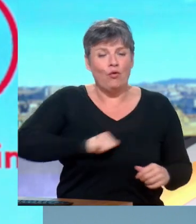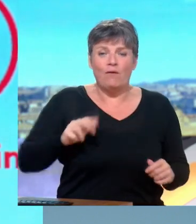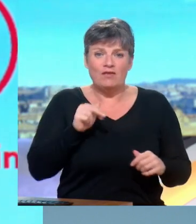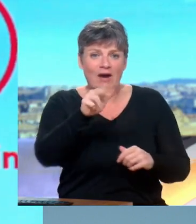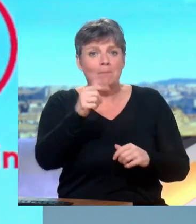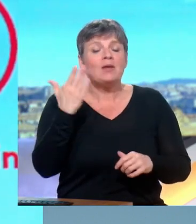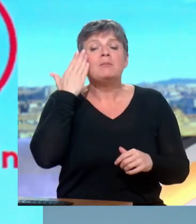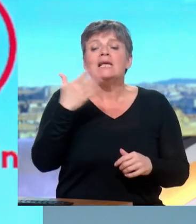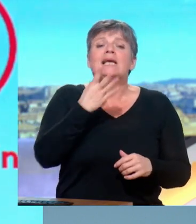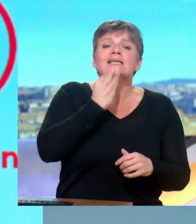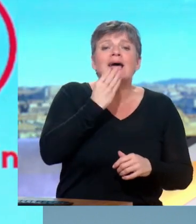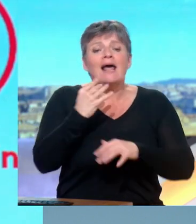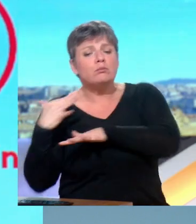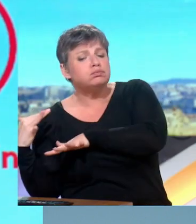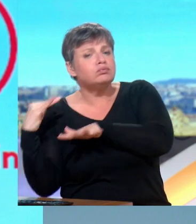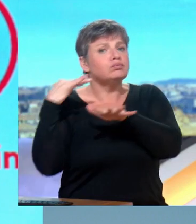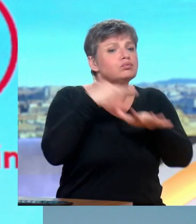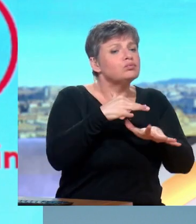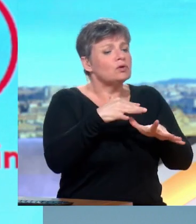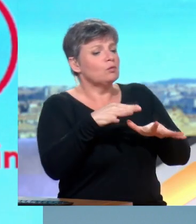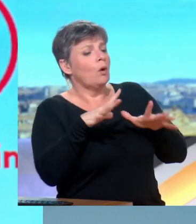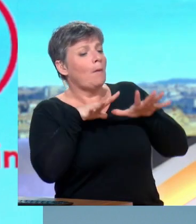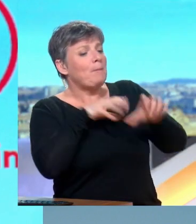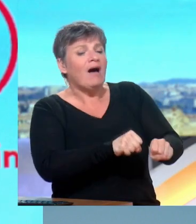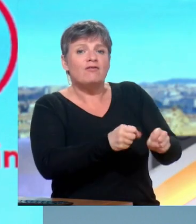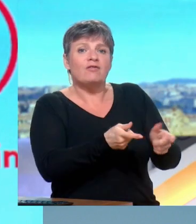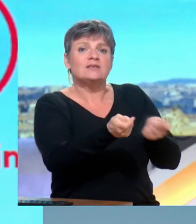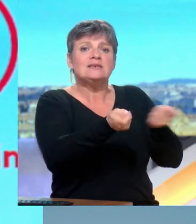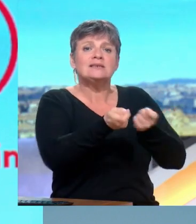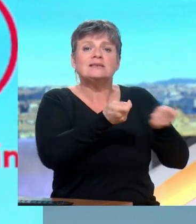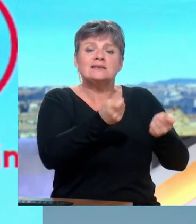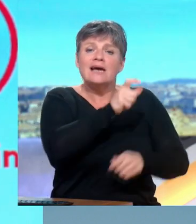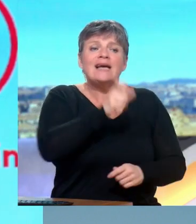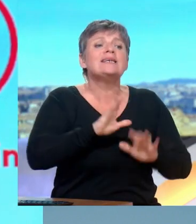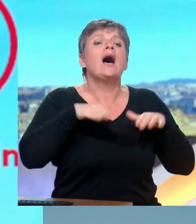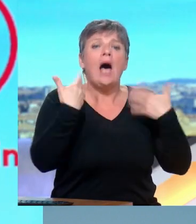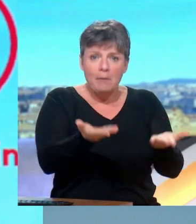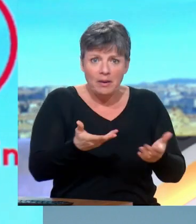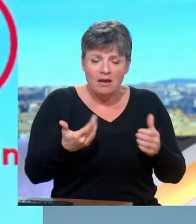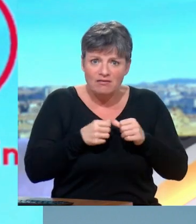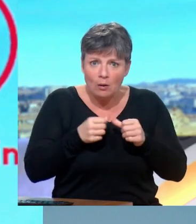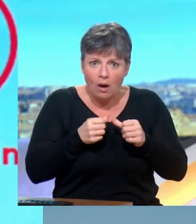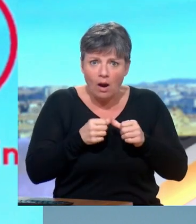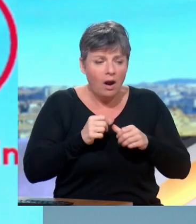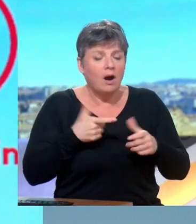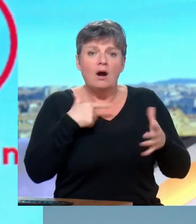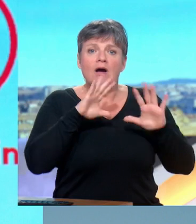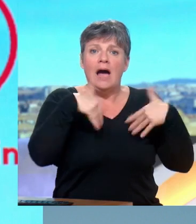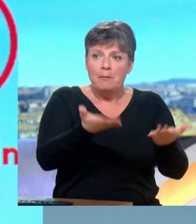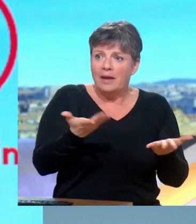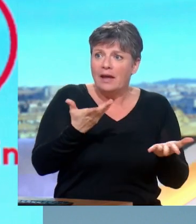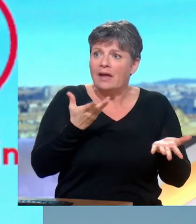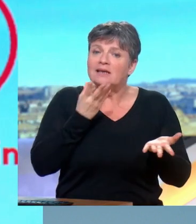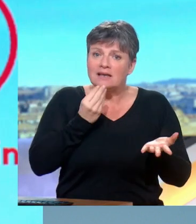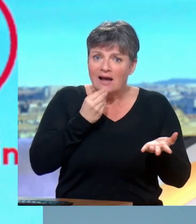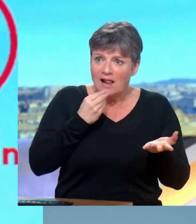entrent, prennent peut-être le contrôle de Gaza. Et après, qu'est-ce qu'ils font ? Et après, qu'est-ce qu'Israël fait ? Est-ce qu'Israël